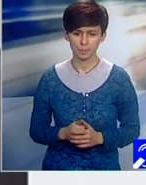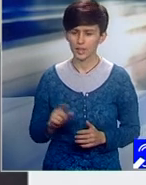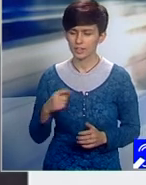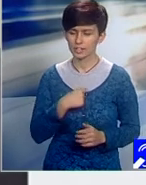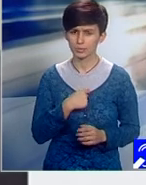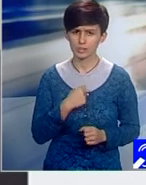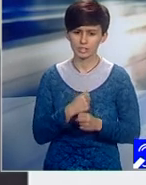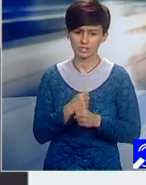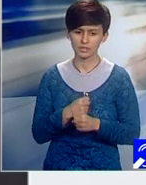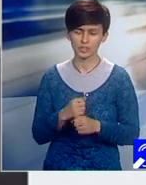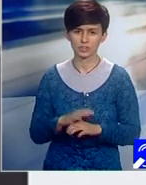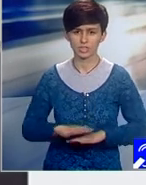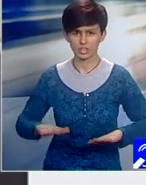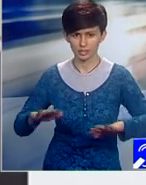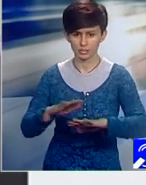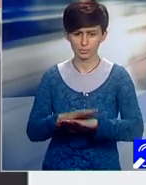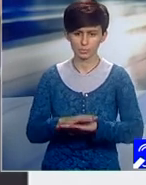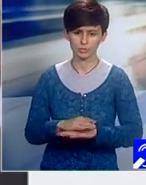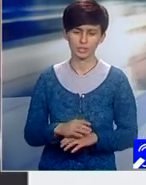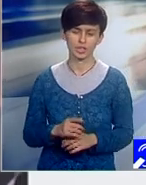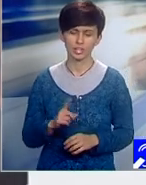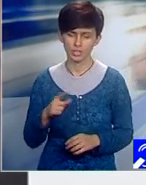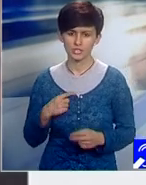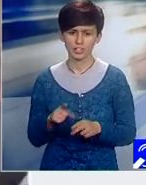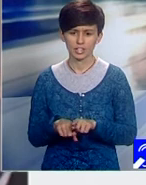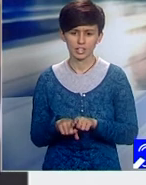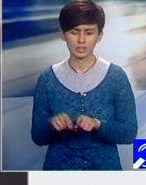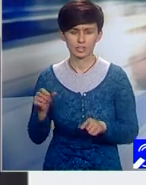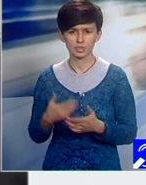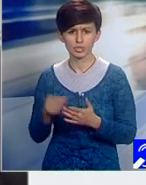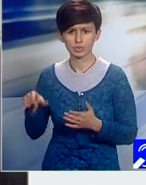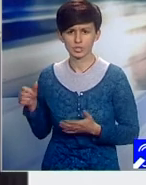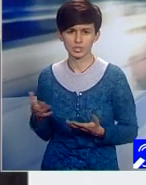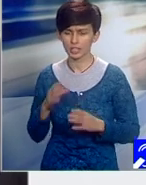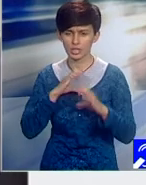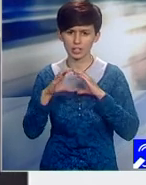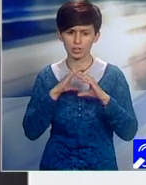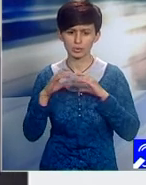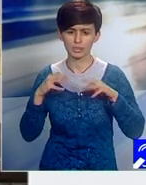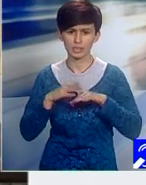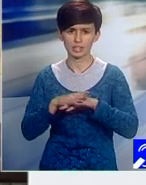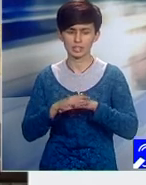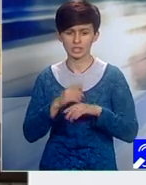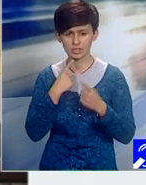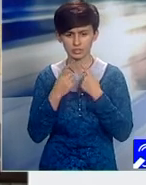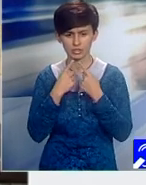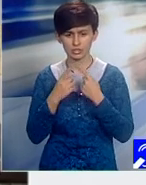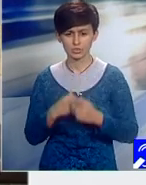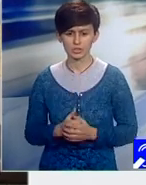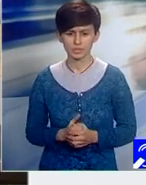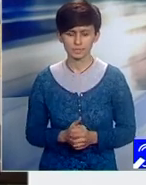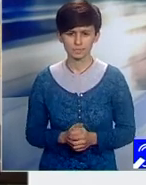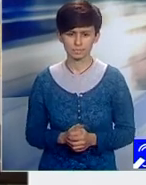din punctul de vedere al unui act normativ, e valabil și pentru cei care comunică în rețele de socializare. Este foarte important